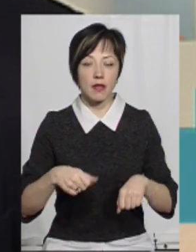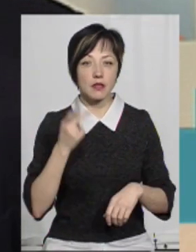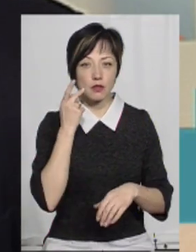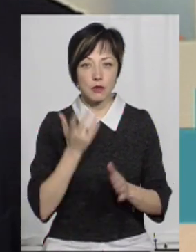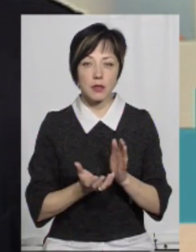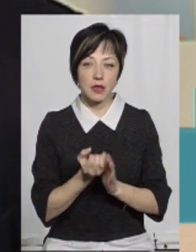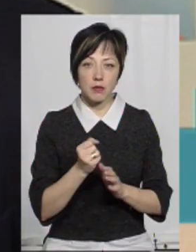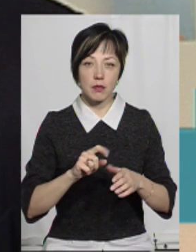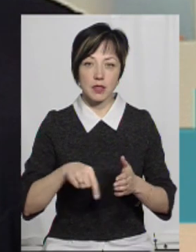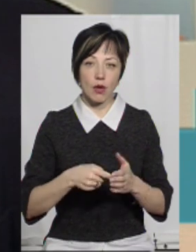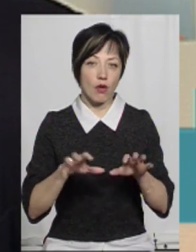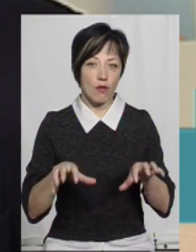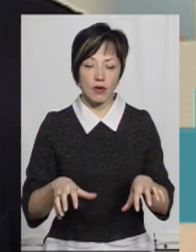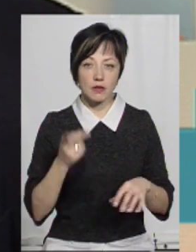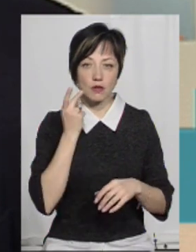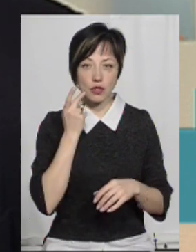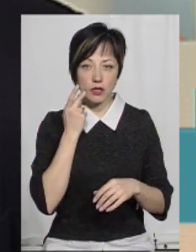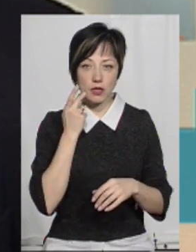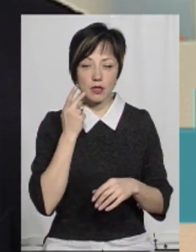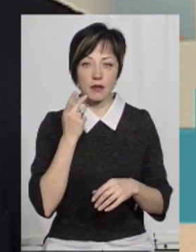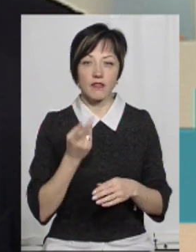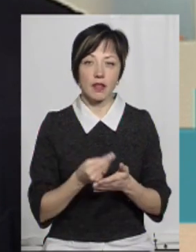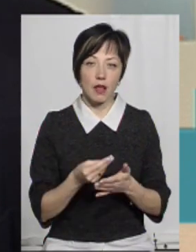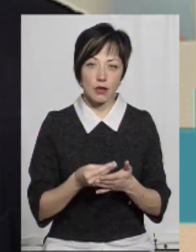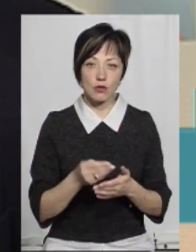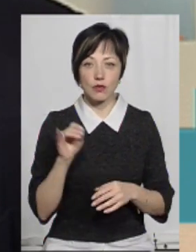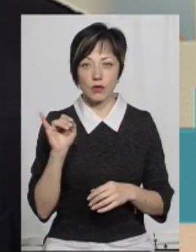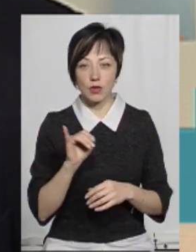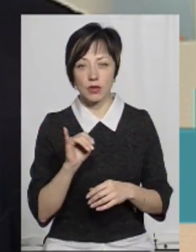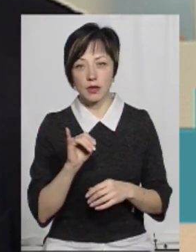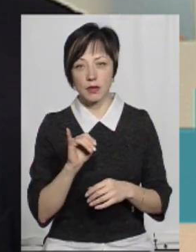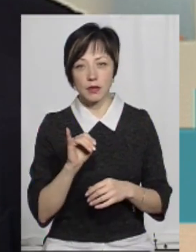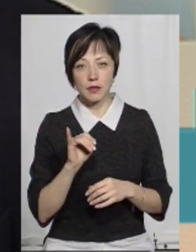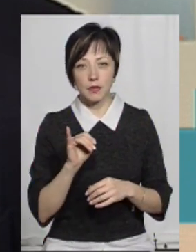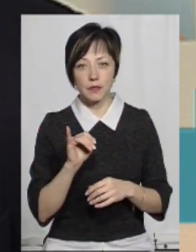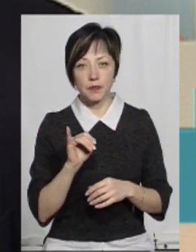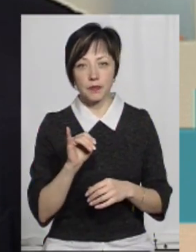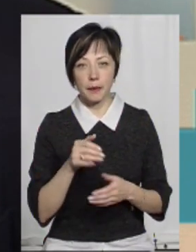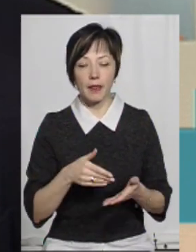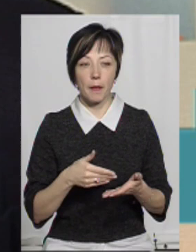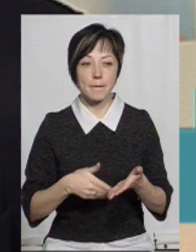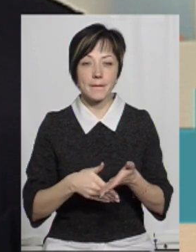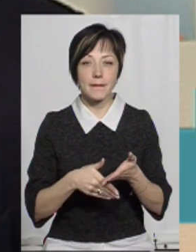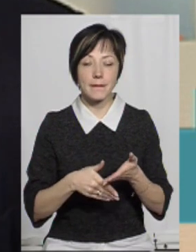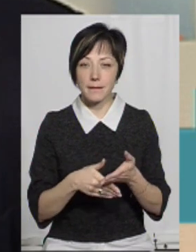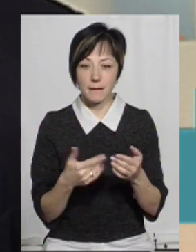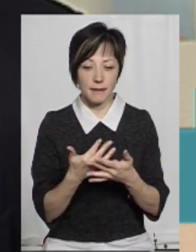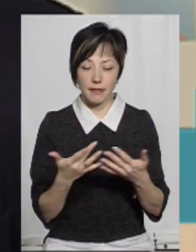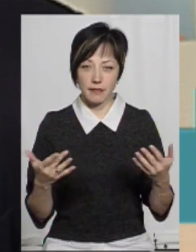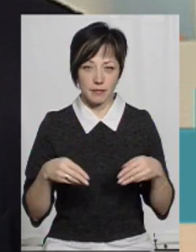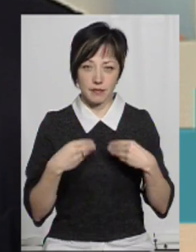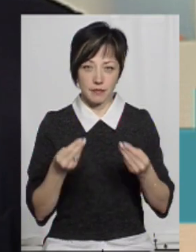завжди підтримує, міський голова завжди і фінансово, і методично все